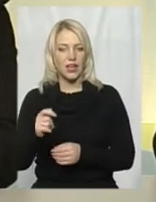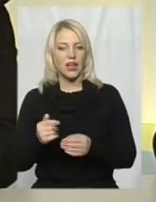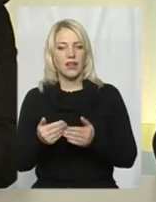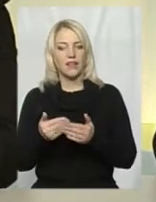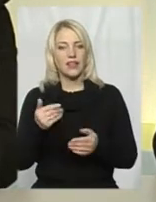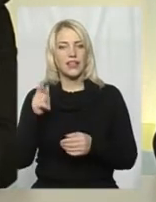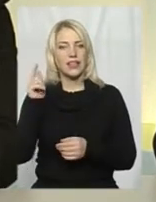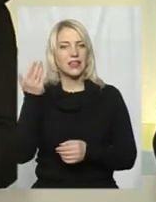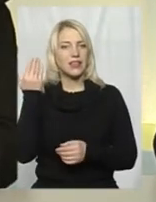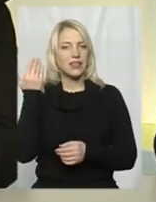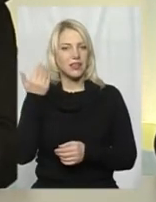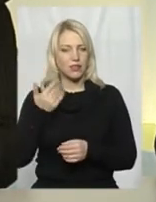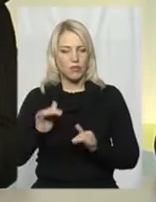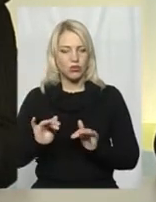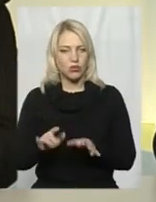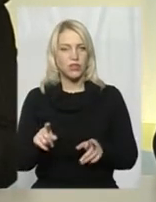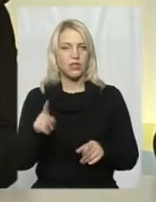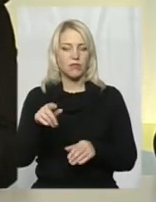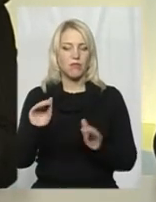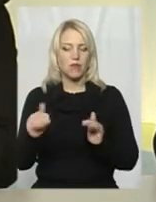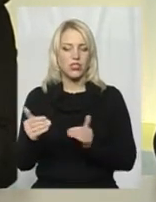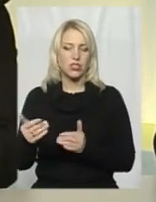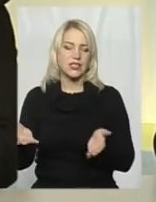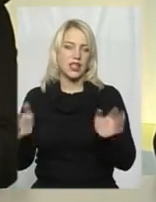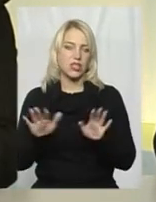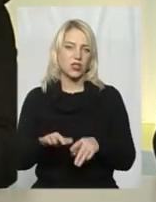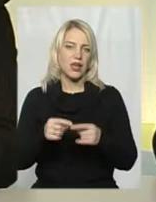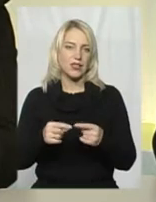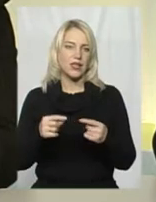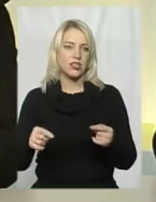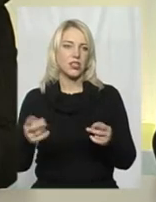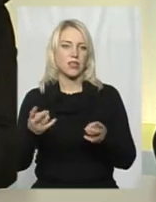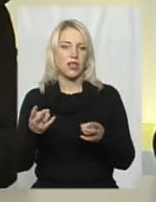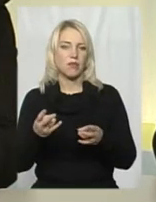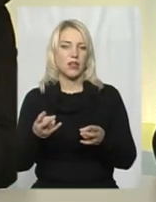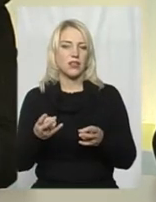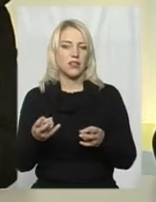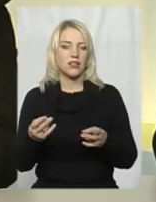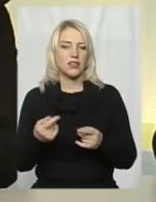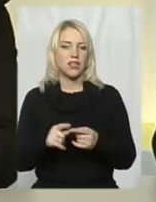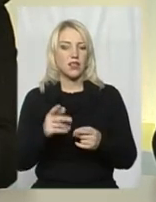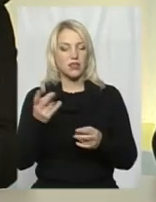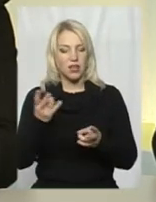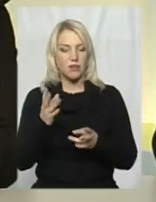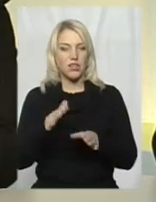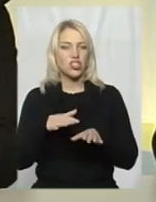подій, то залишається менше речей, які збереглися, доводиться їх шити, і це дорожче.